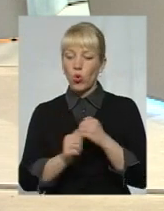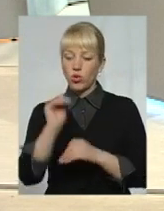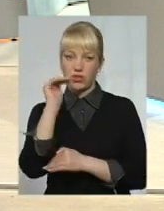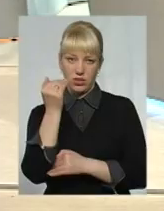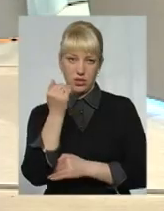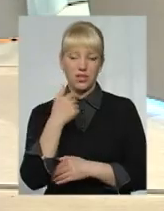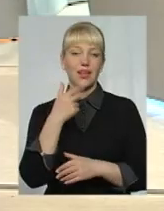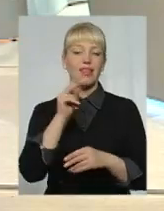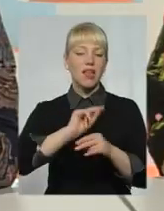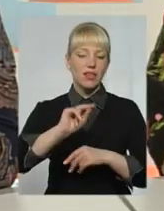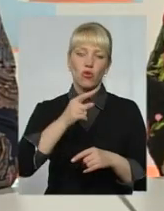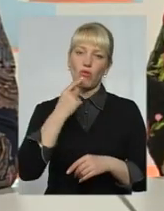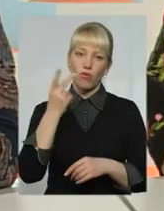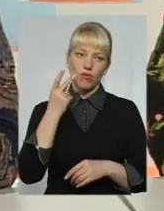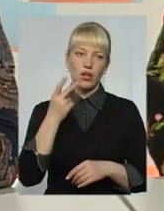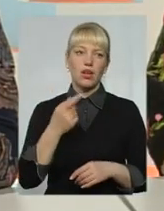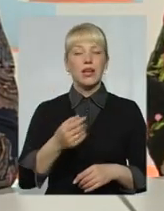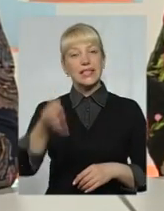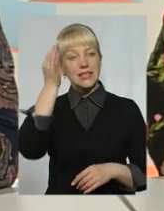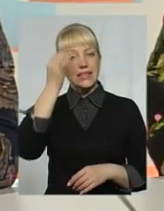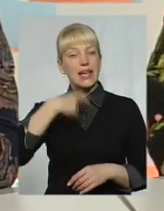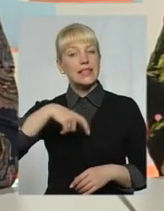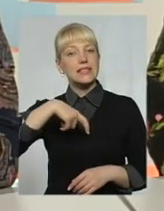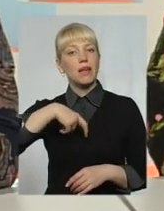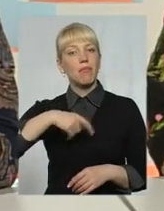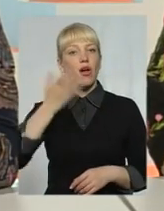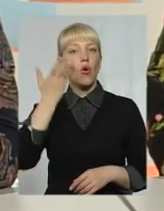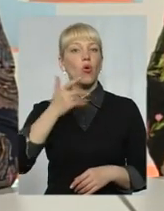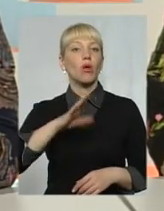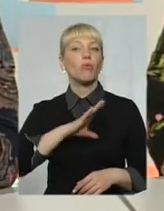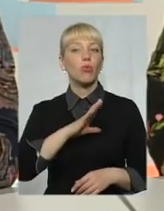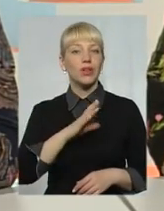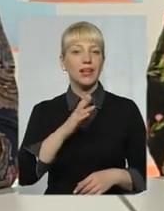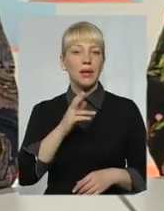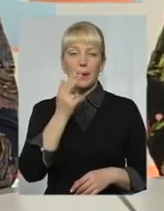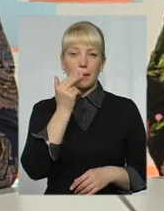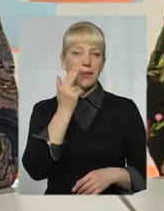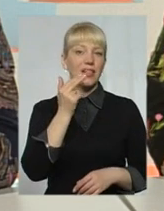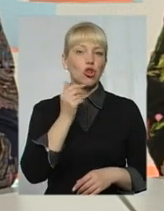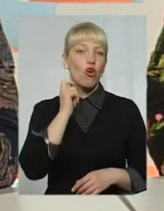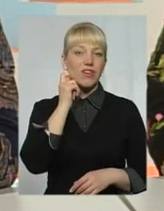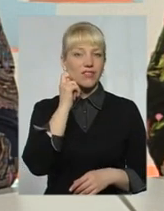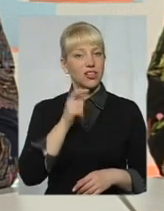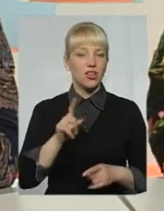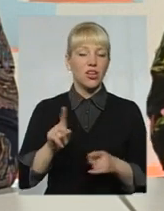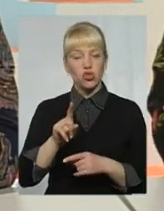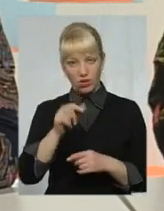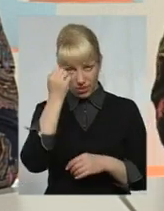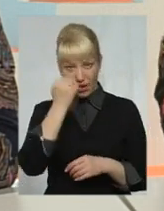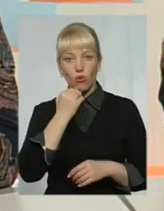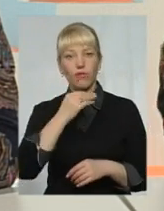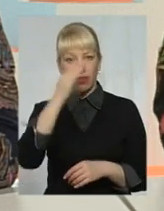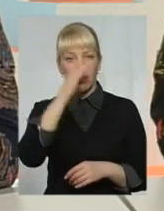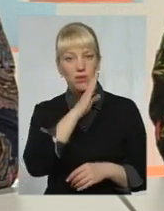говоримо, що згадайте кожен сам себе в підлітковий вік. Дуже дякували, дуже вважали, що всі дорослі роблять правильно.